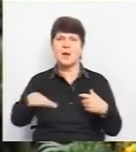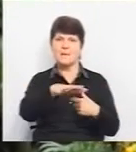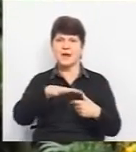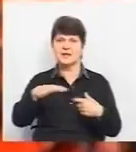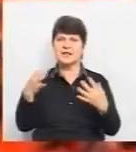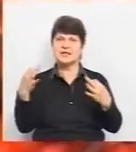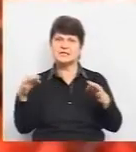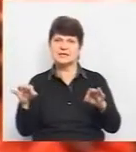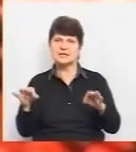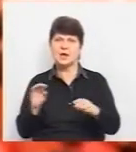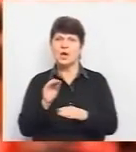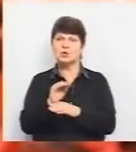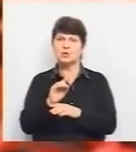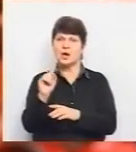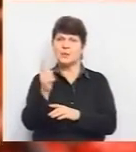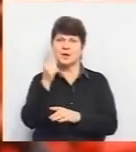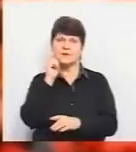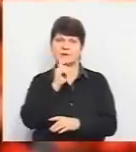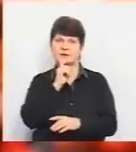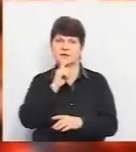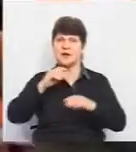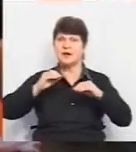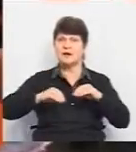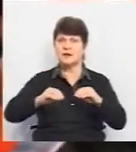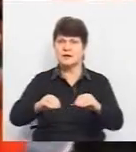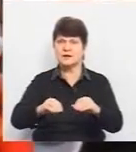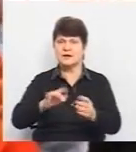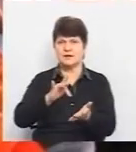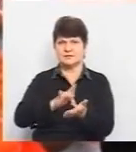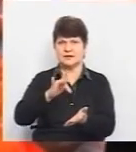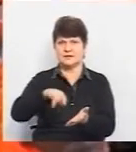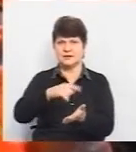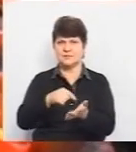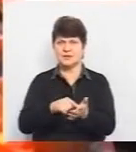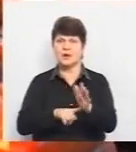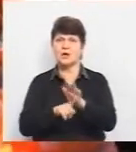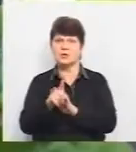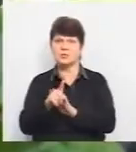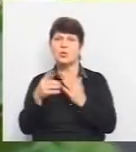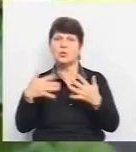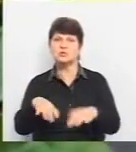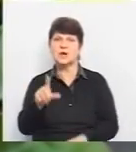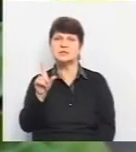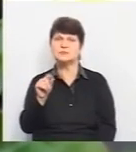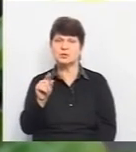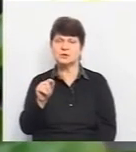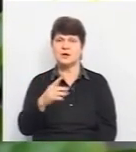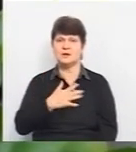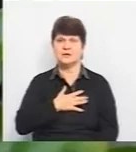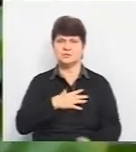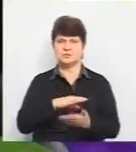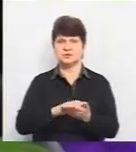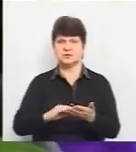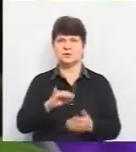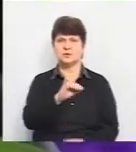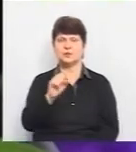Незалежності. Додає, першим у Вінниці засаджуватимуть центр міста. Розпочнуть уже з понеділка. Юлія Веснюк, Валерій Черкашин,